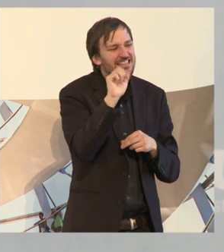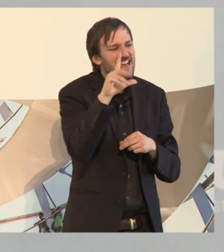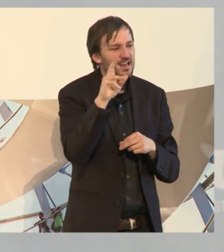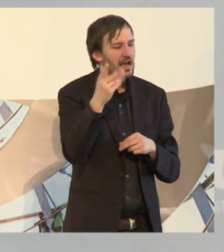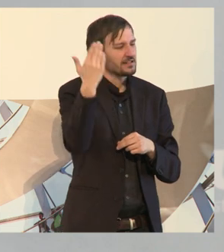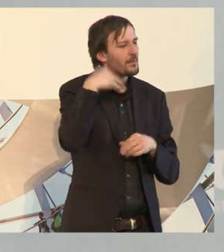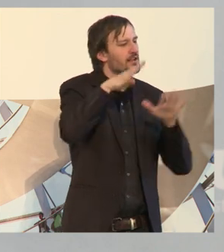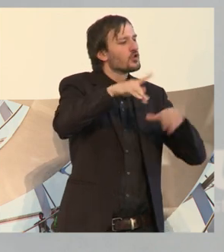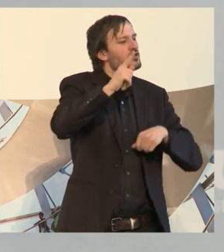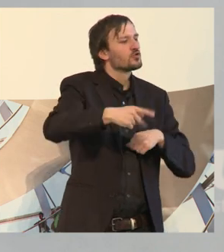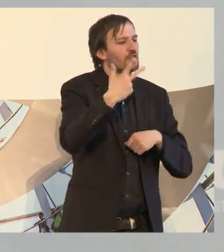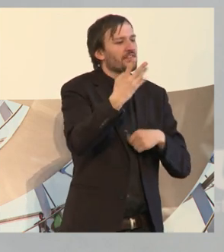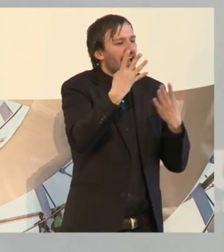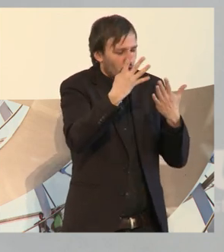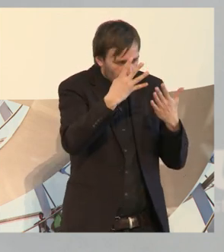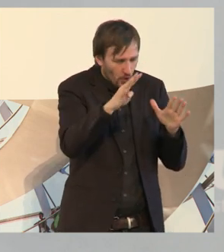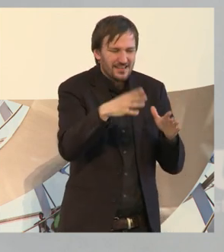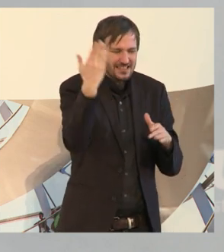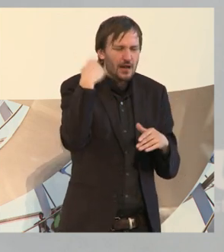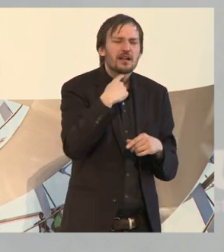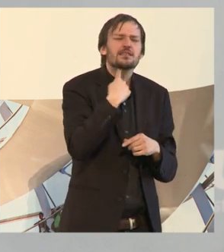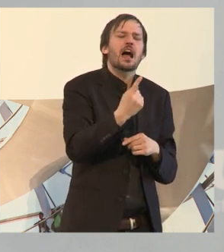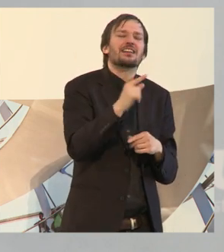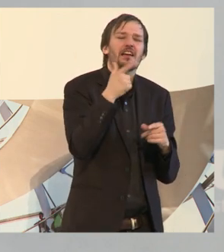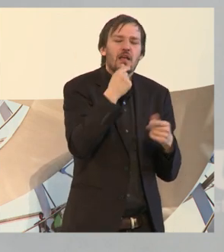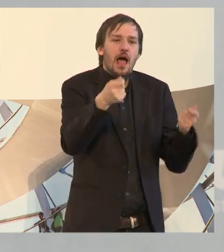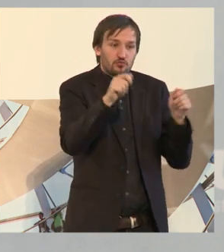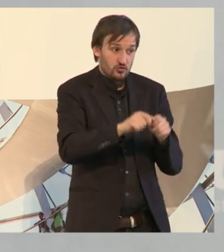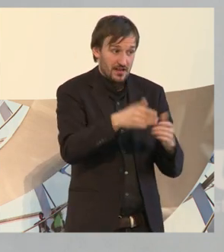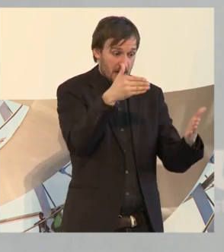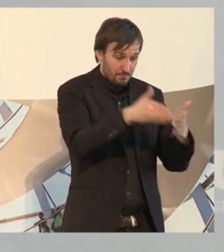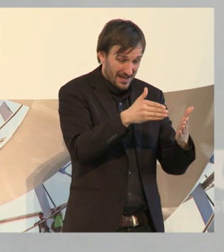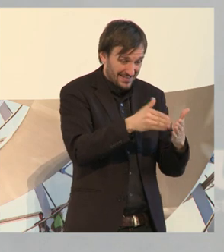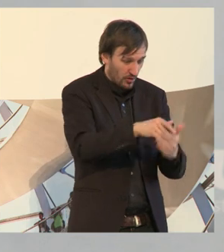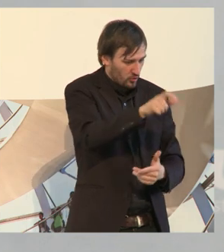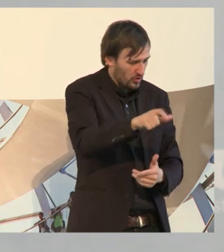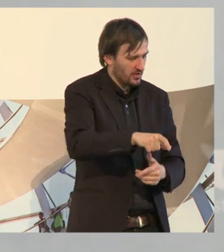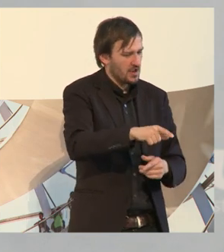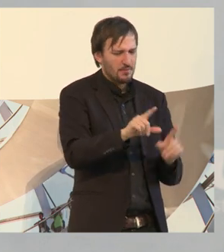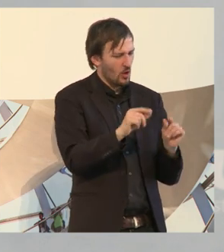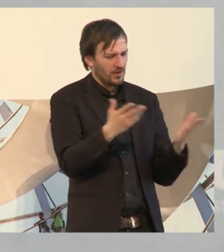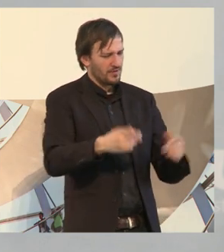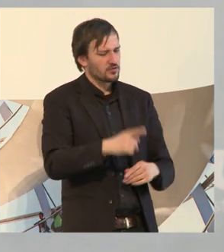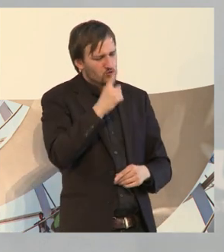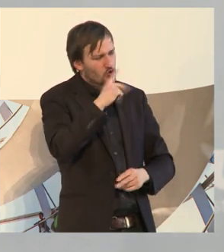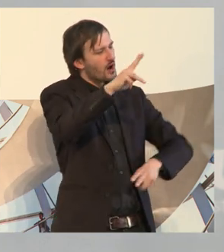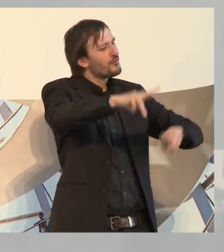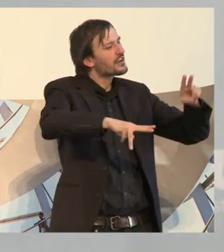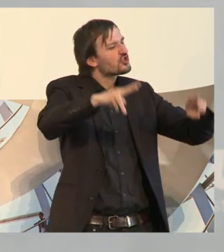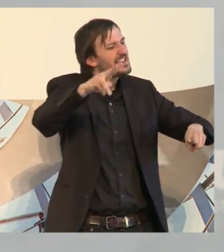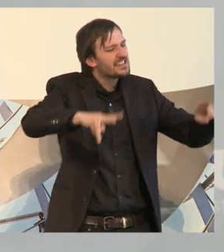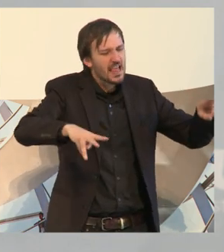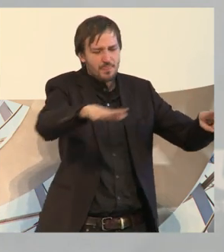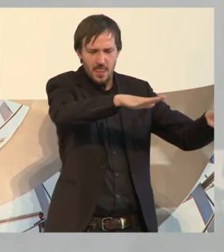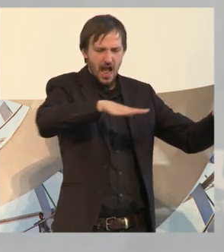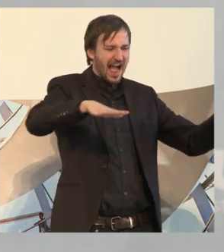gesagt hat, nichts von seiner Gültigkeit verloren hat. Dass Behinderung nur als Verschiedenheit aufgefasst wird, das ist ein Ziel, um das